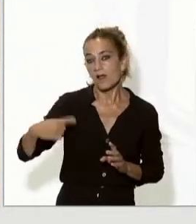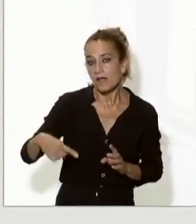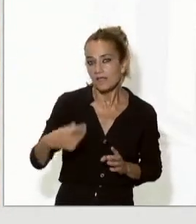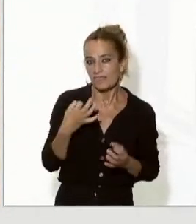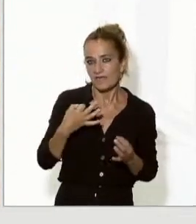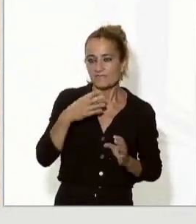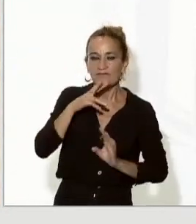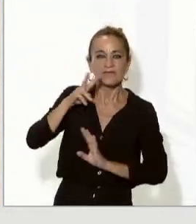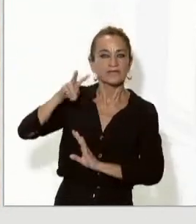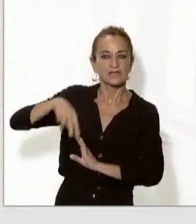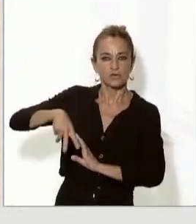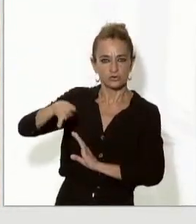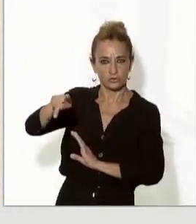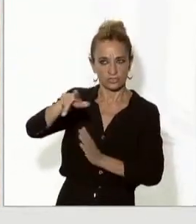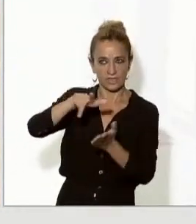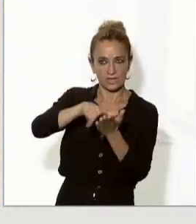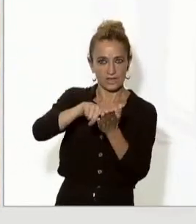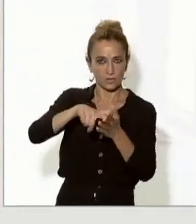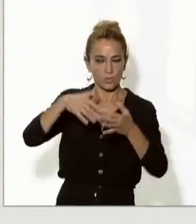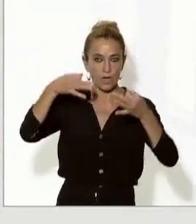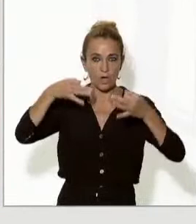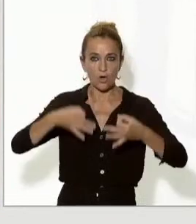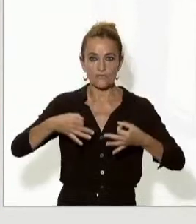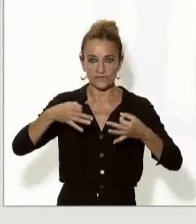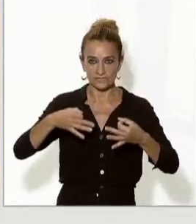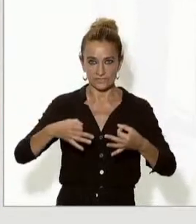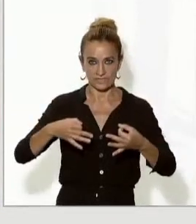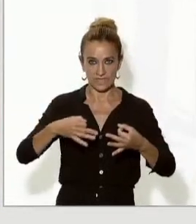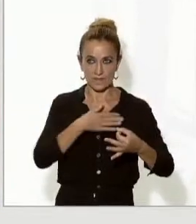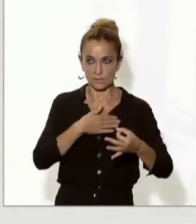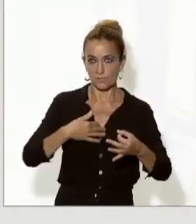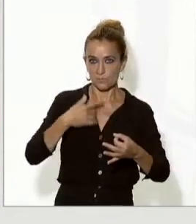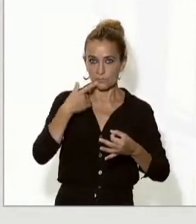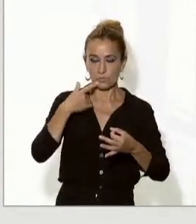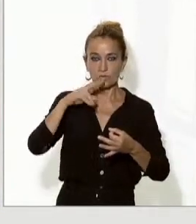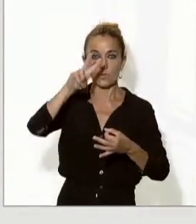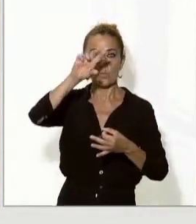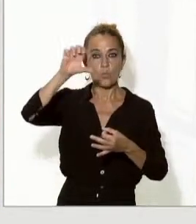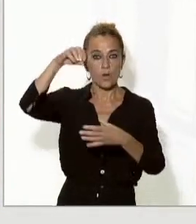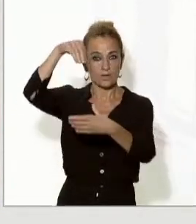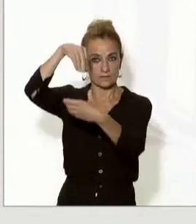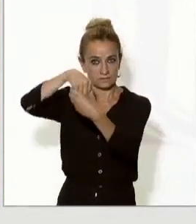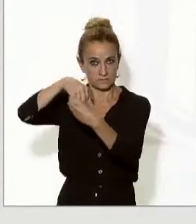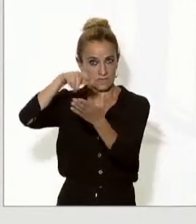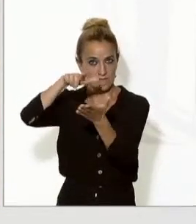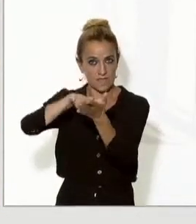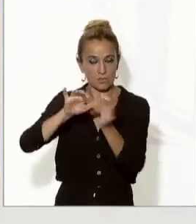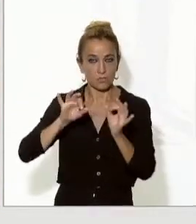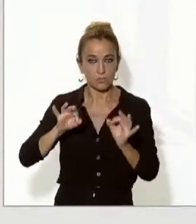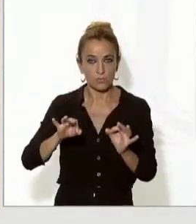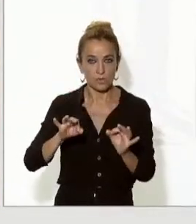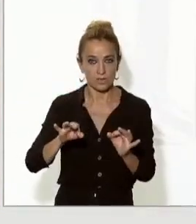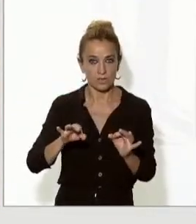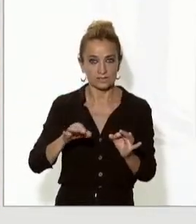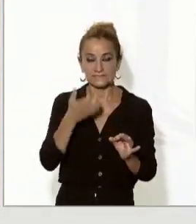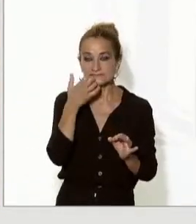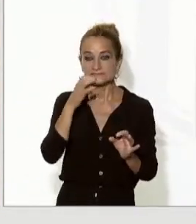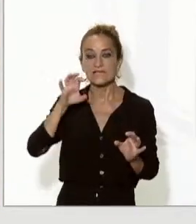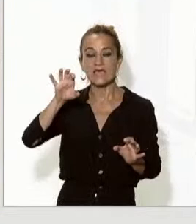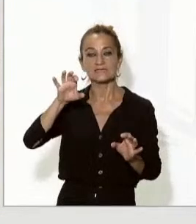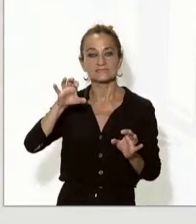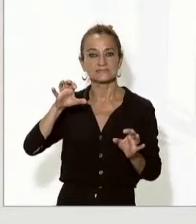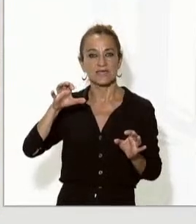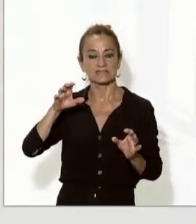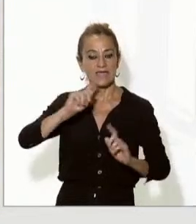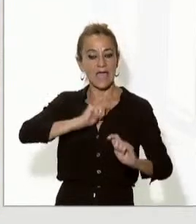se'l reconeix que les seves llengües oficials són llengües de la Unió Europea no s'esdevé el mateix en el cas dels estats associats per